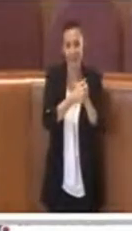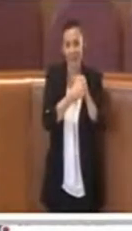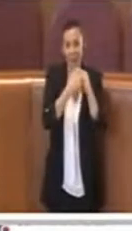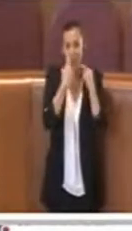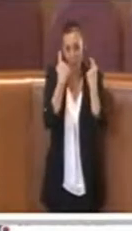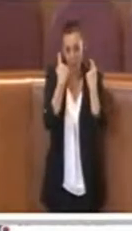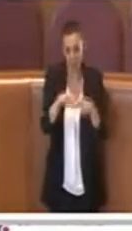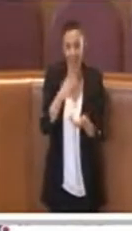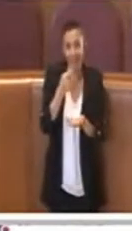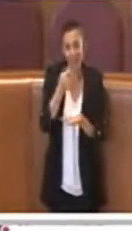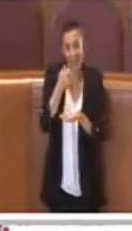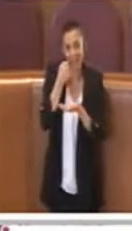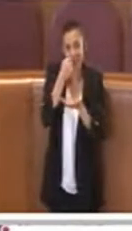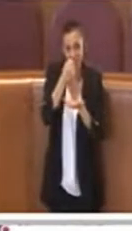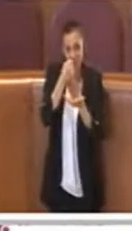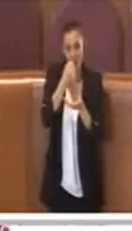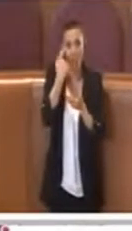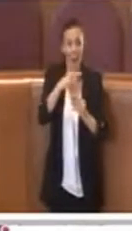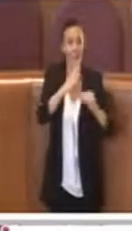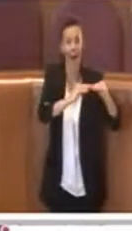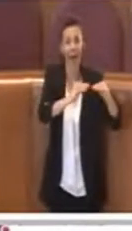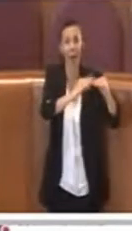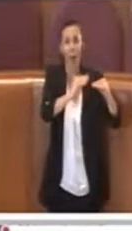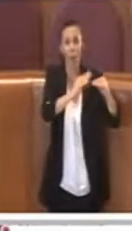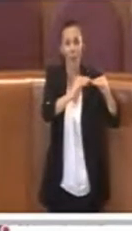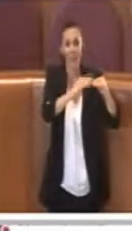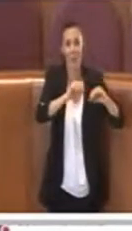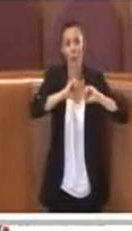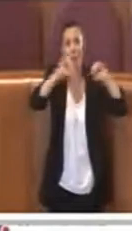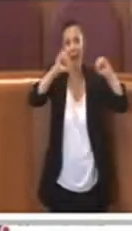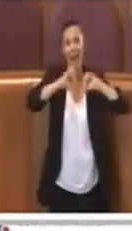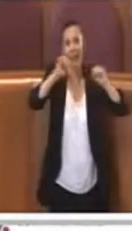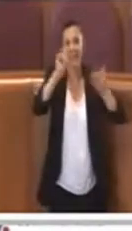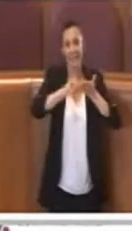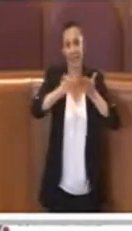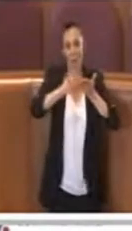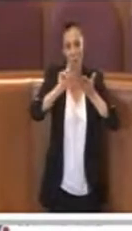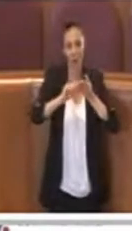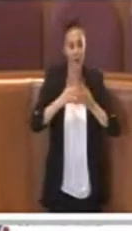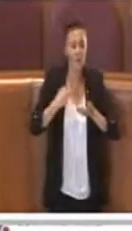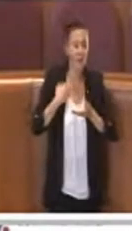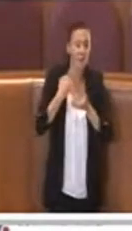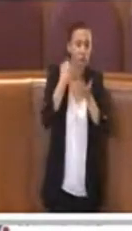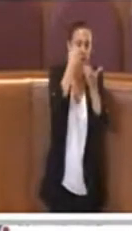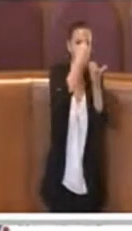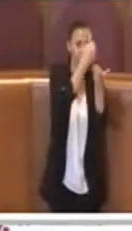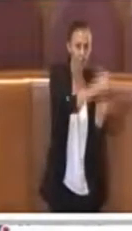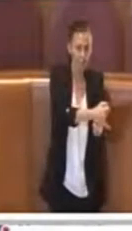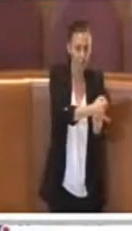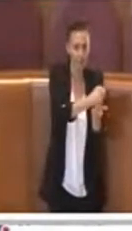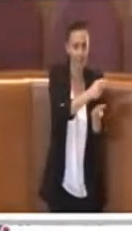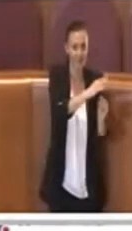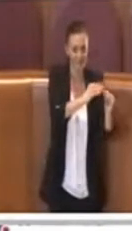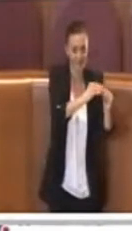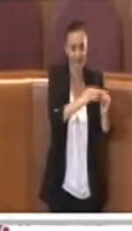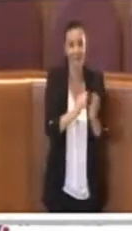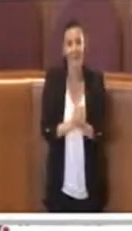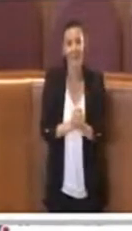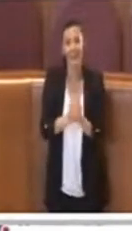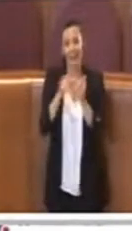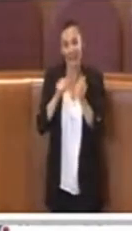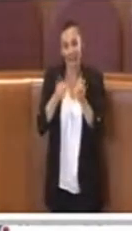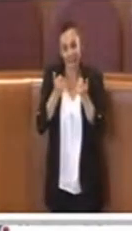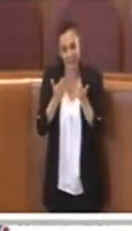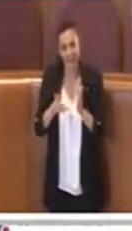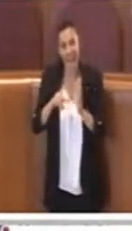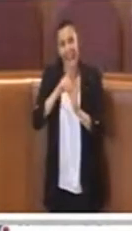risorse nella manutenzione delle palestre scolastiche. Questa è una delle numerose delibere che